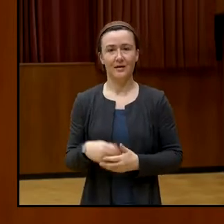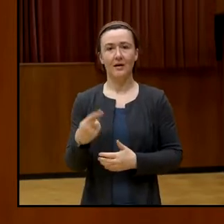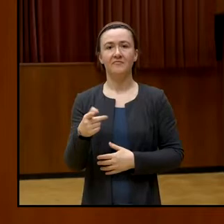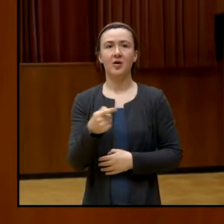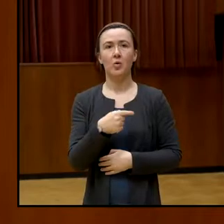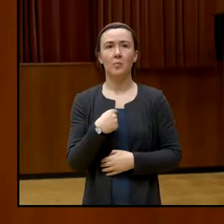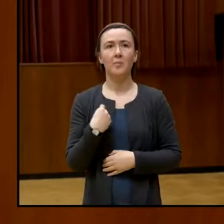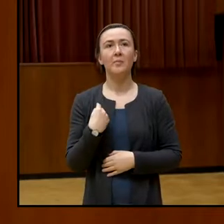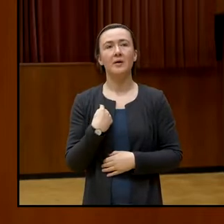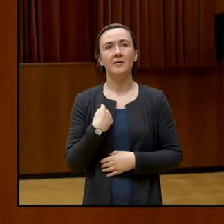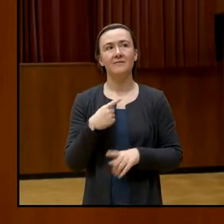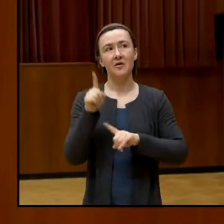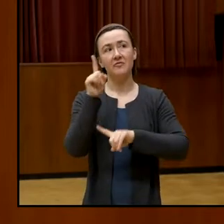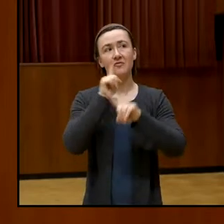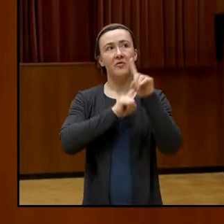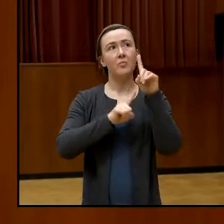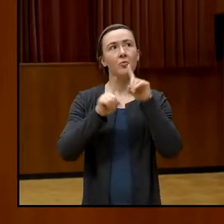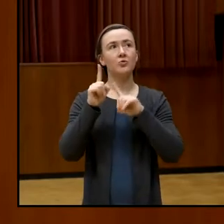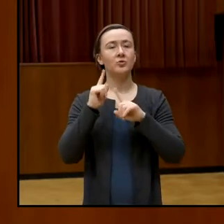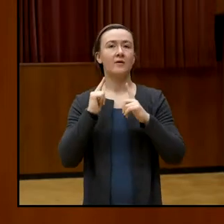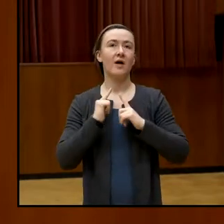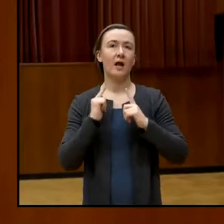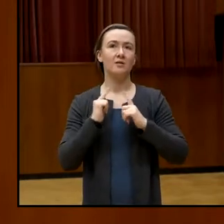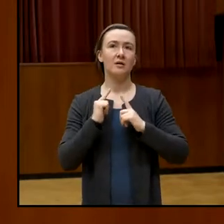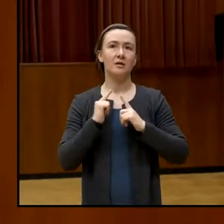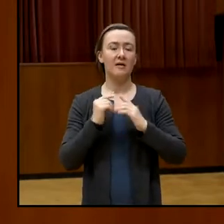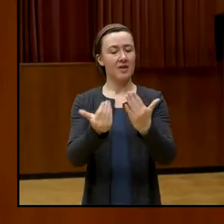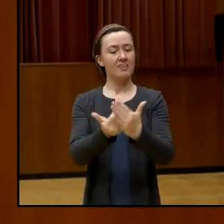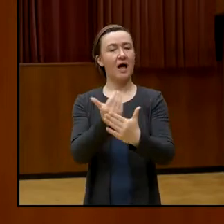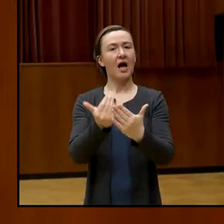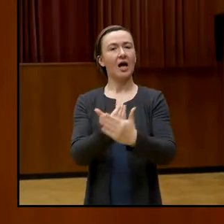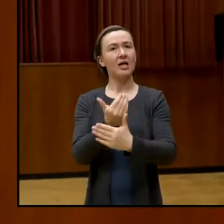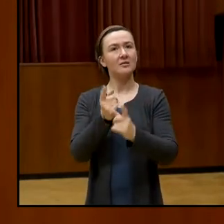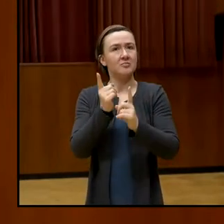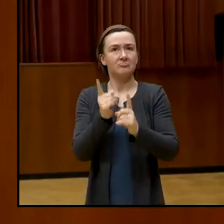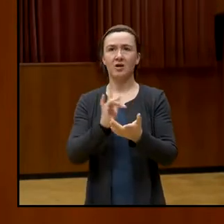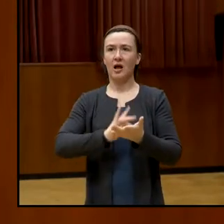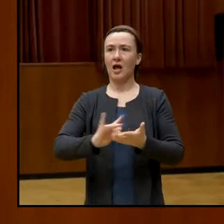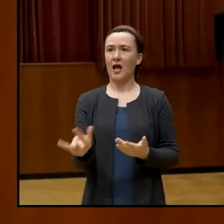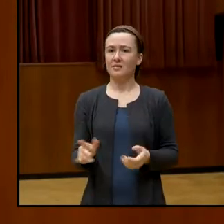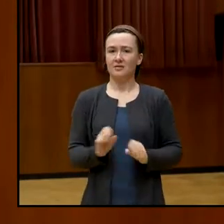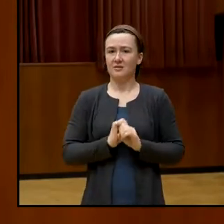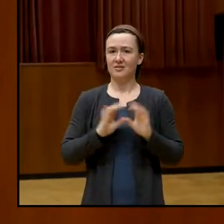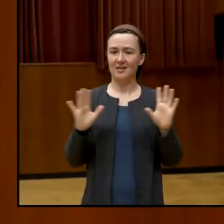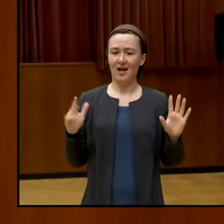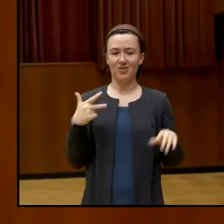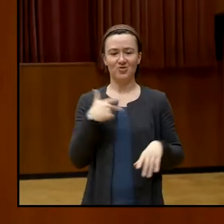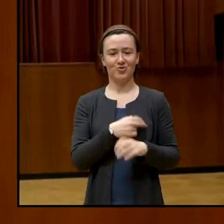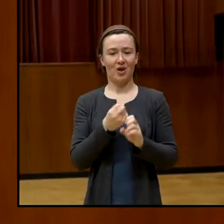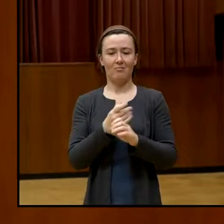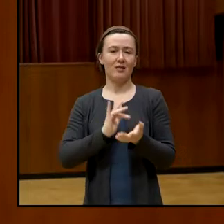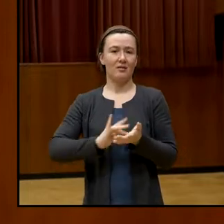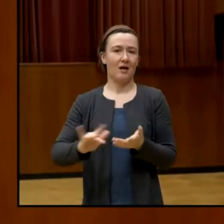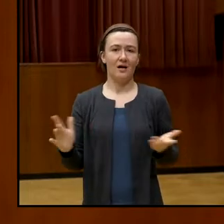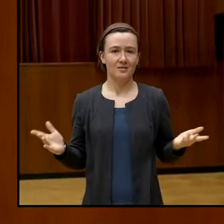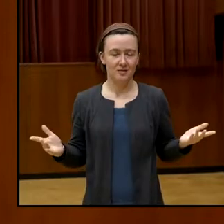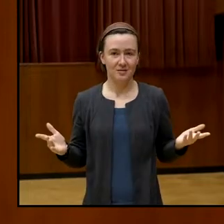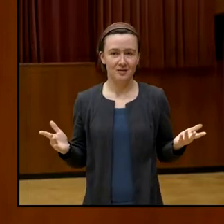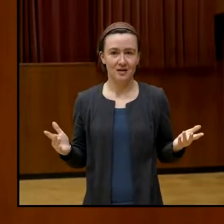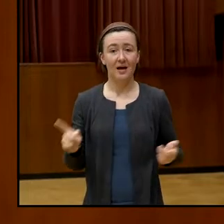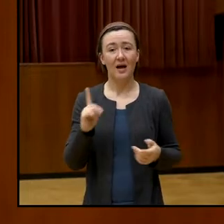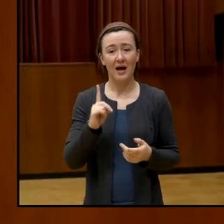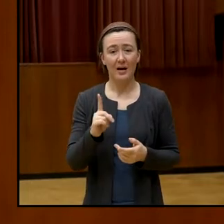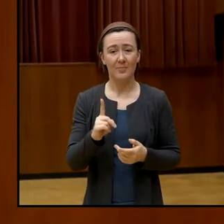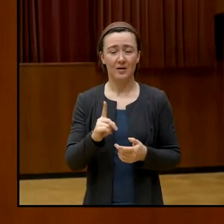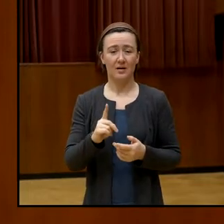gute Frage, Nachrichten sind gratis. Klar, Social Media ist gratis, aber